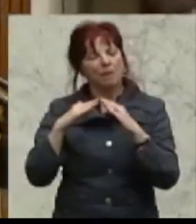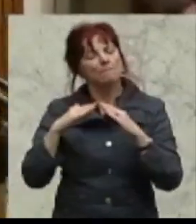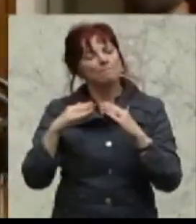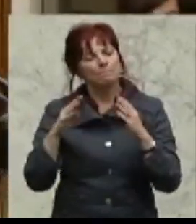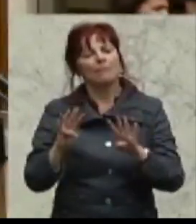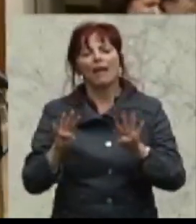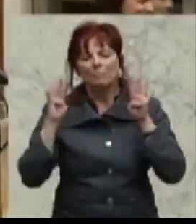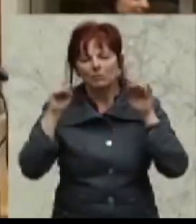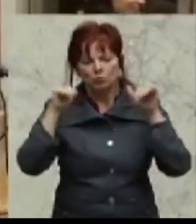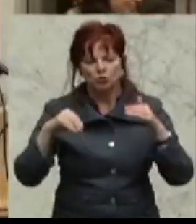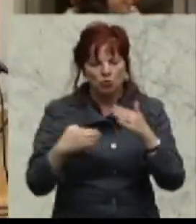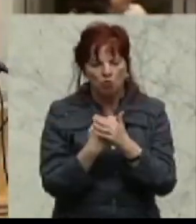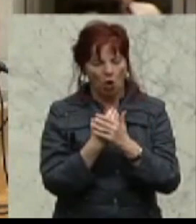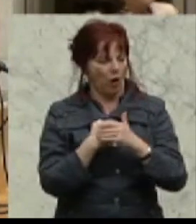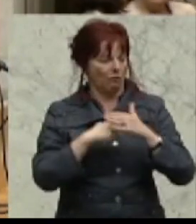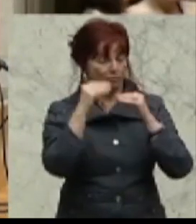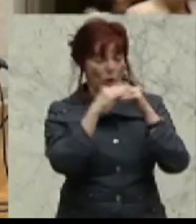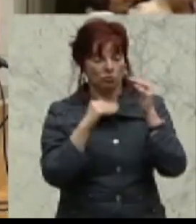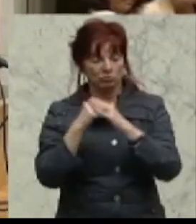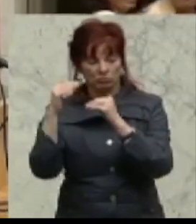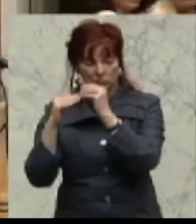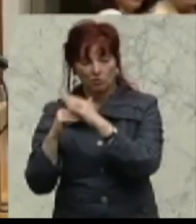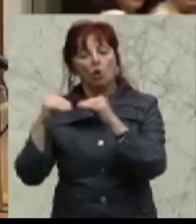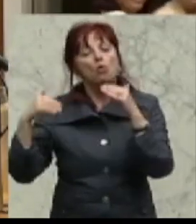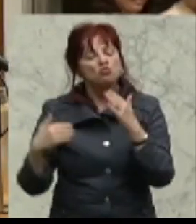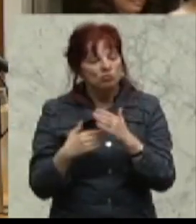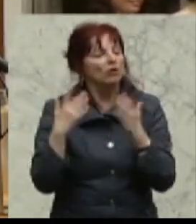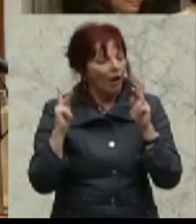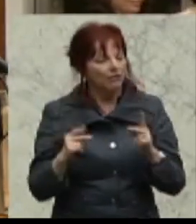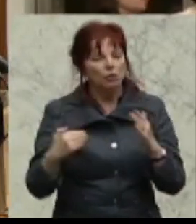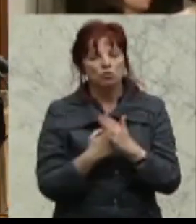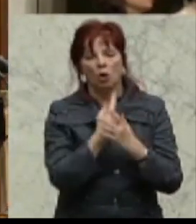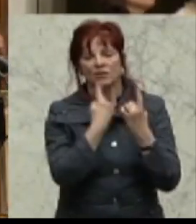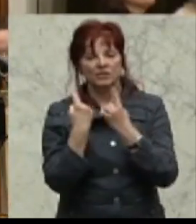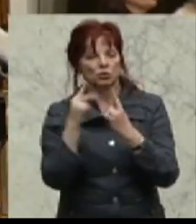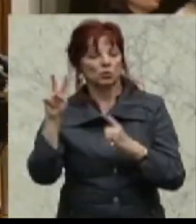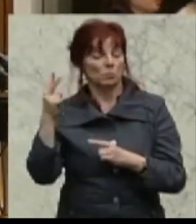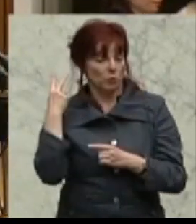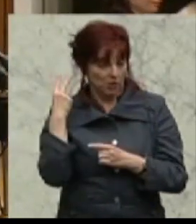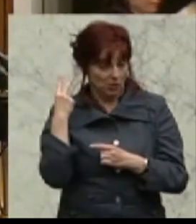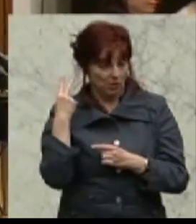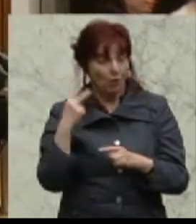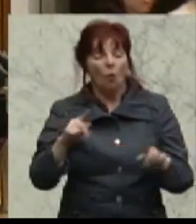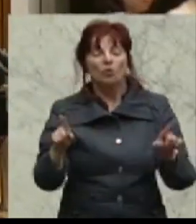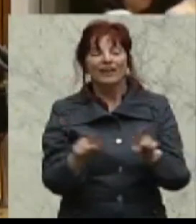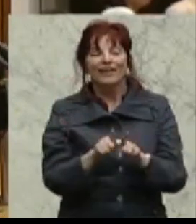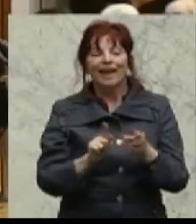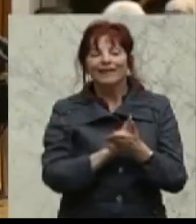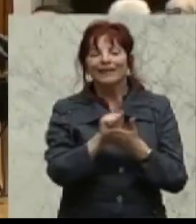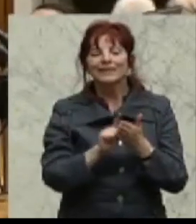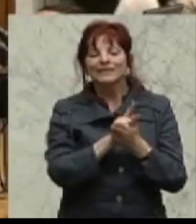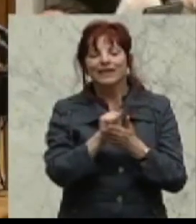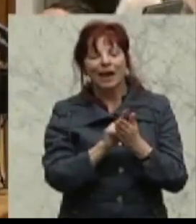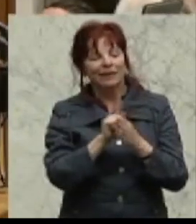Situation auch entsprechend zu gewährleisten zu können. Und gleichzeitig gibt es Ausschüsse, wo sie Beobachter und